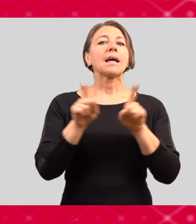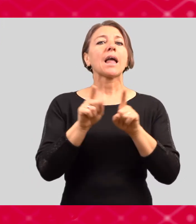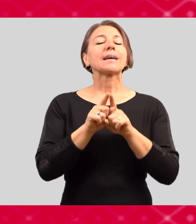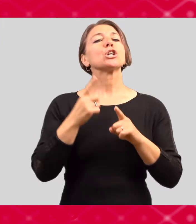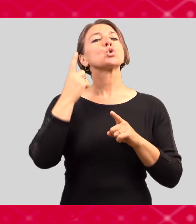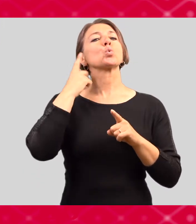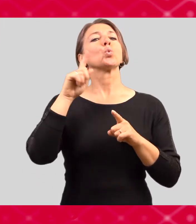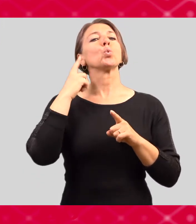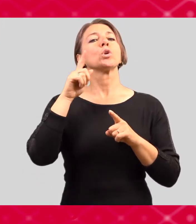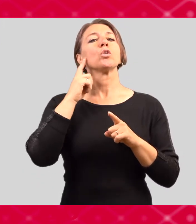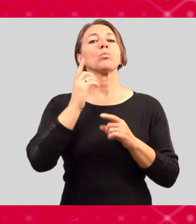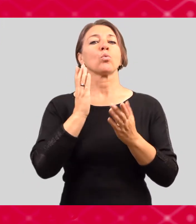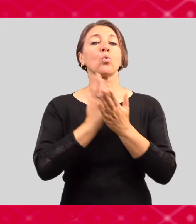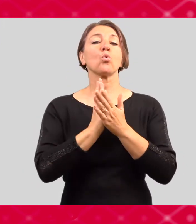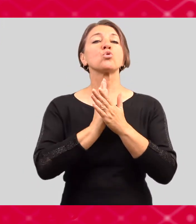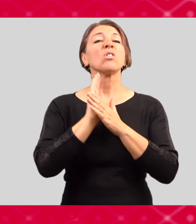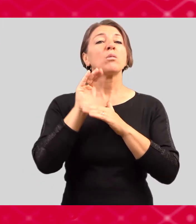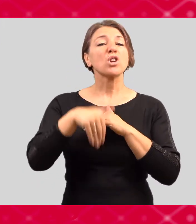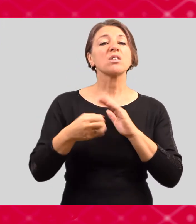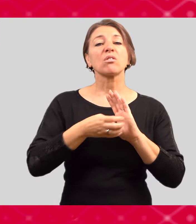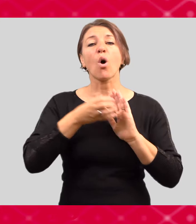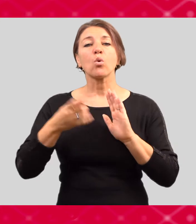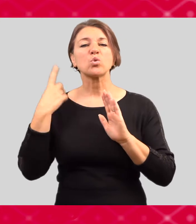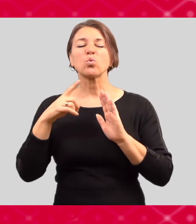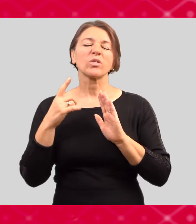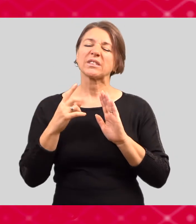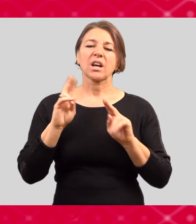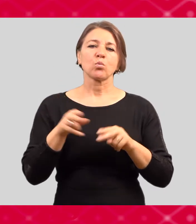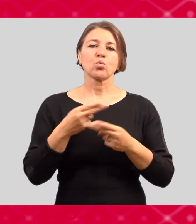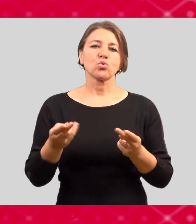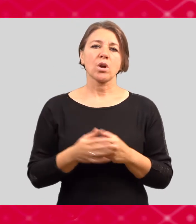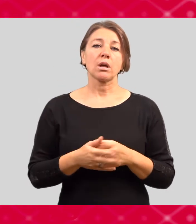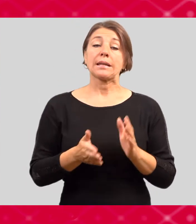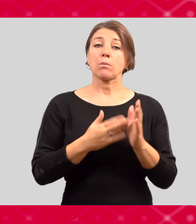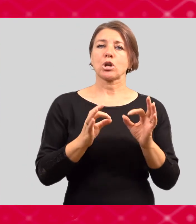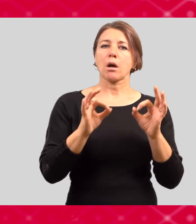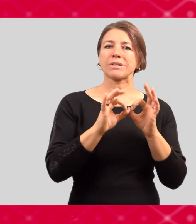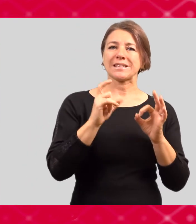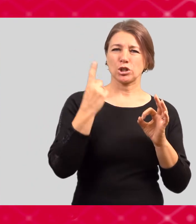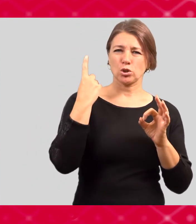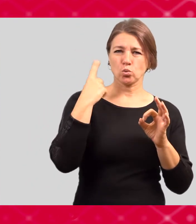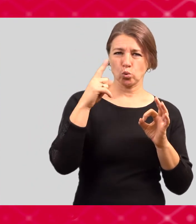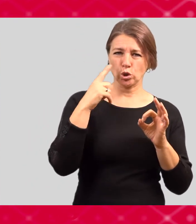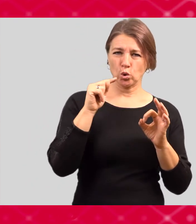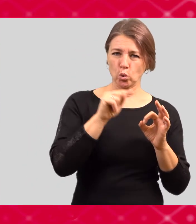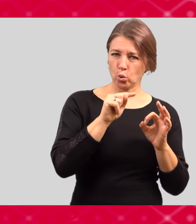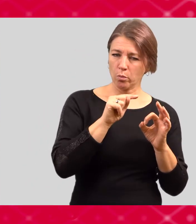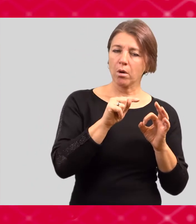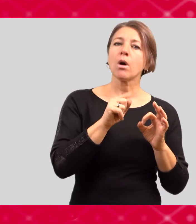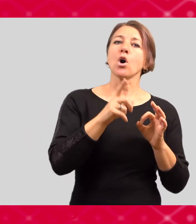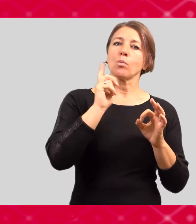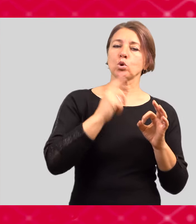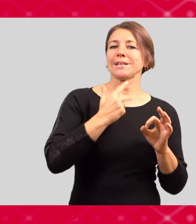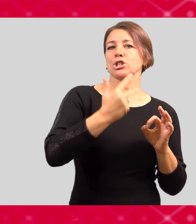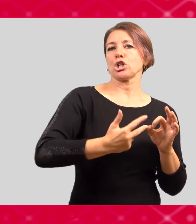skutečná doba studia nepřesáhla standardní dobu studia. To znamená pro bakalářský obor nebo pro